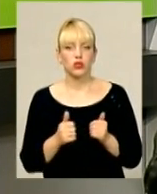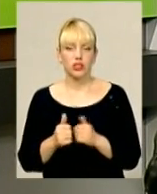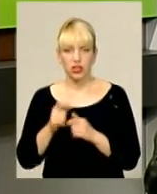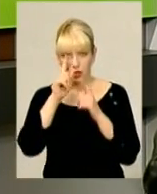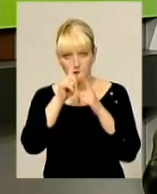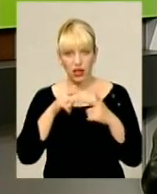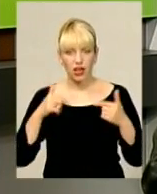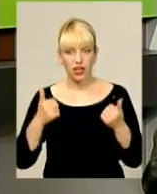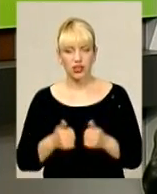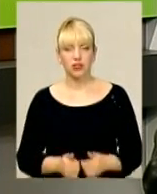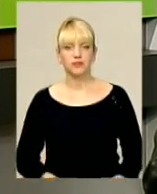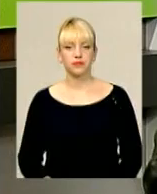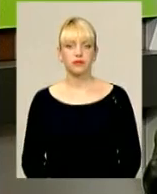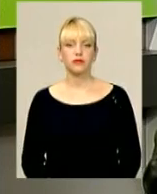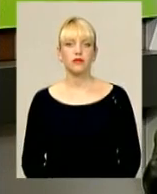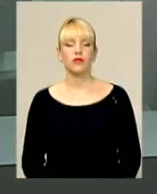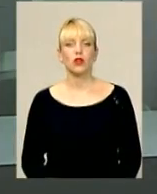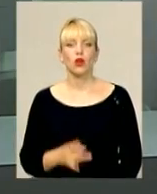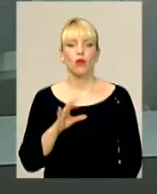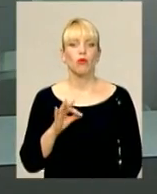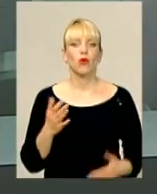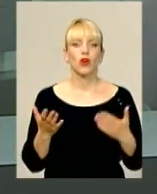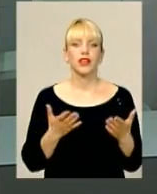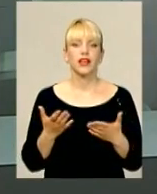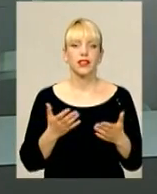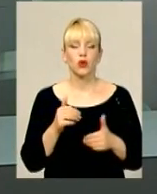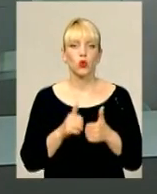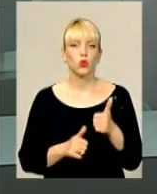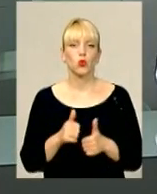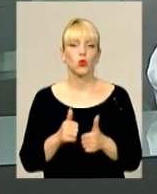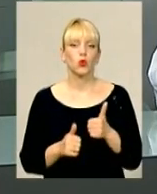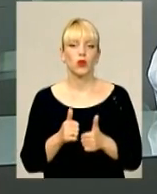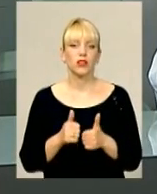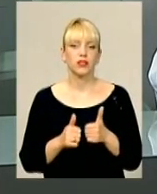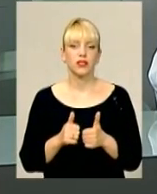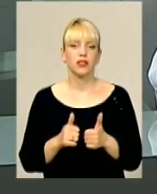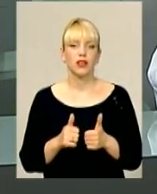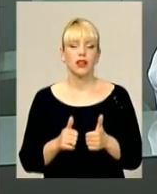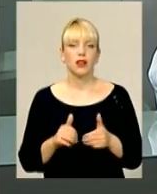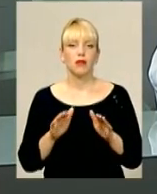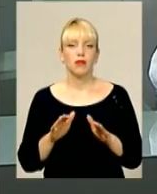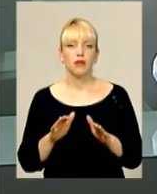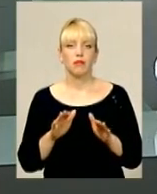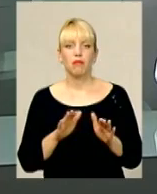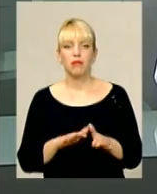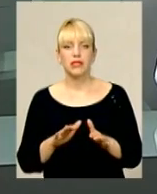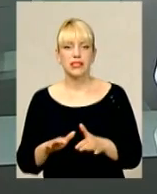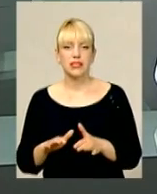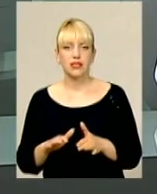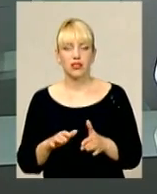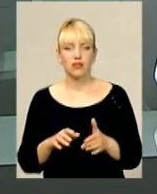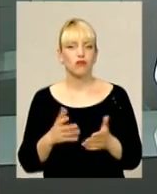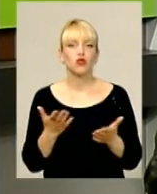країни. Максим Антонович, про які конкурентні місця дотику ви говорите? В чому є